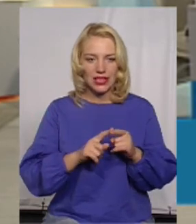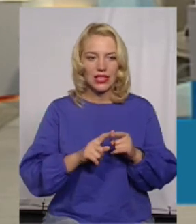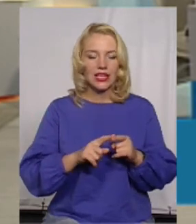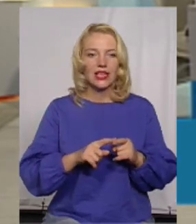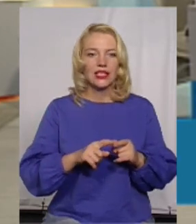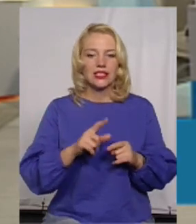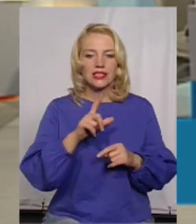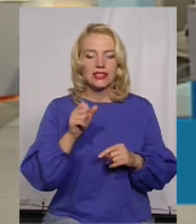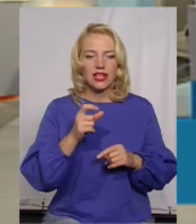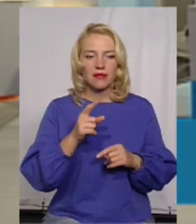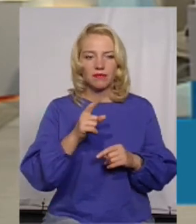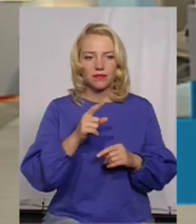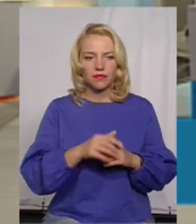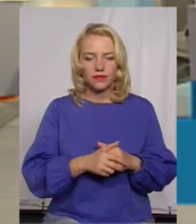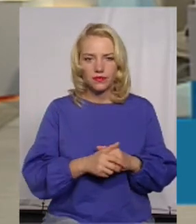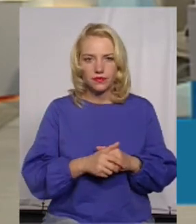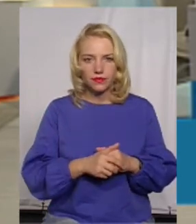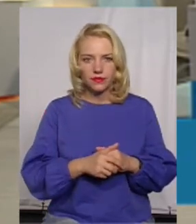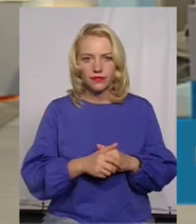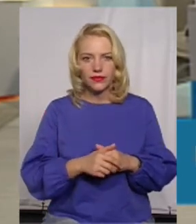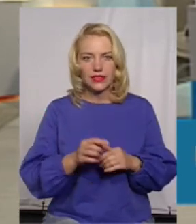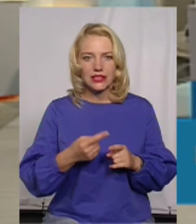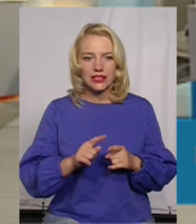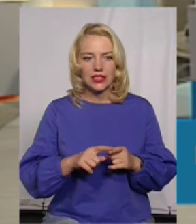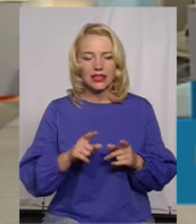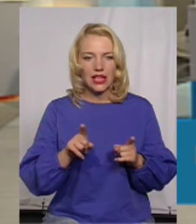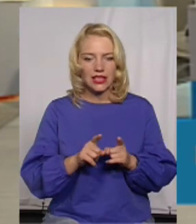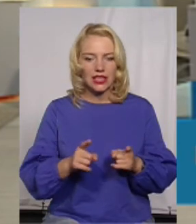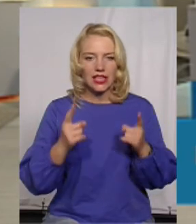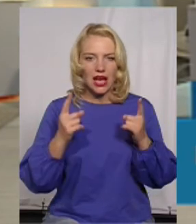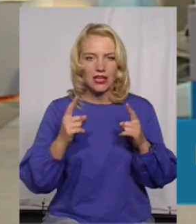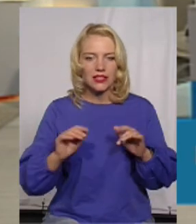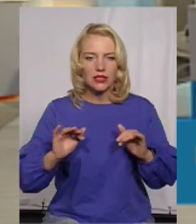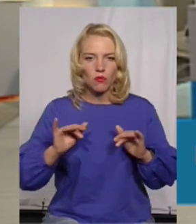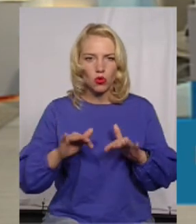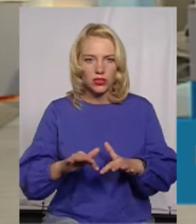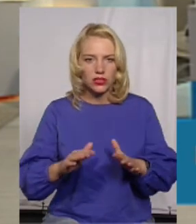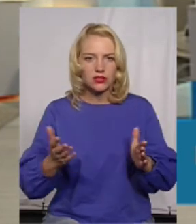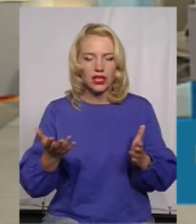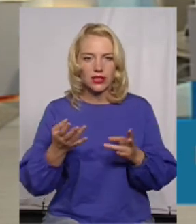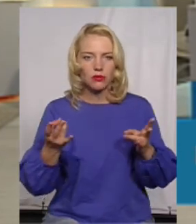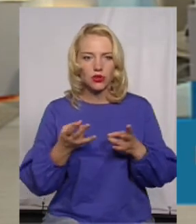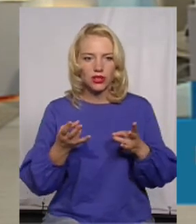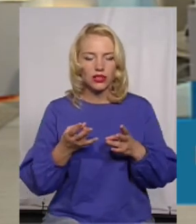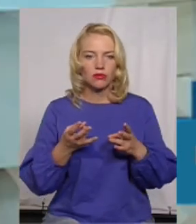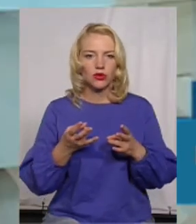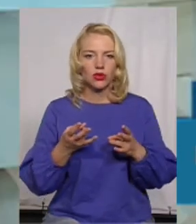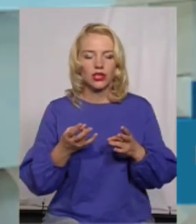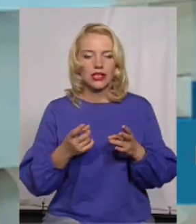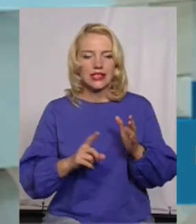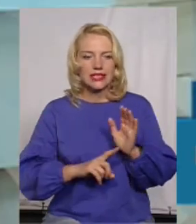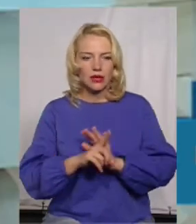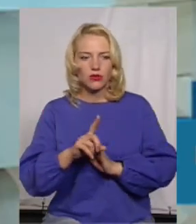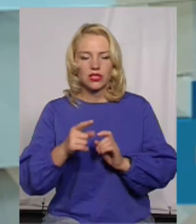за один місяць неможливо, за два неможливо. Тобто, це такий гігантський процес, який потрібно запускати, і він